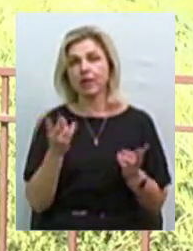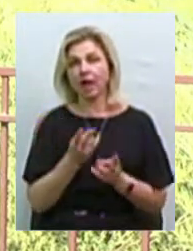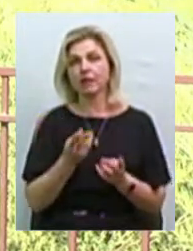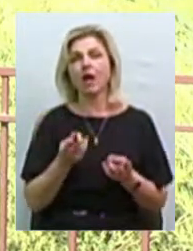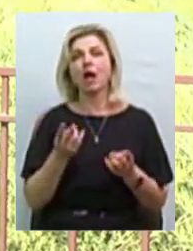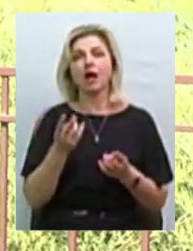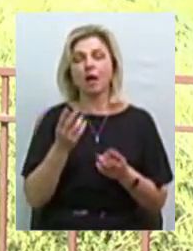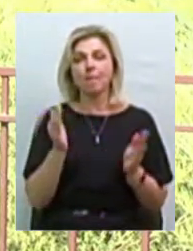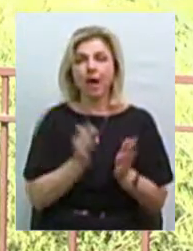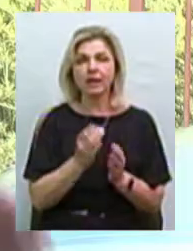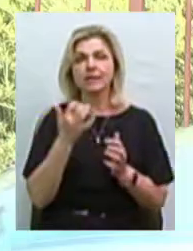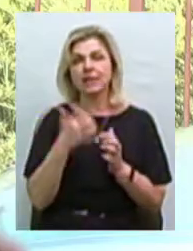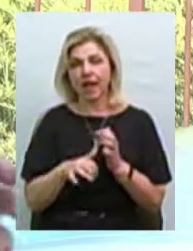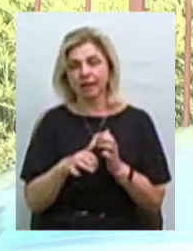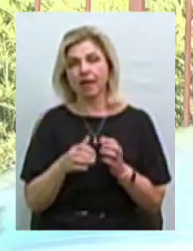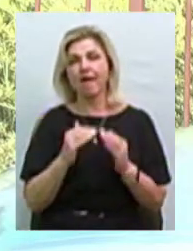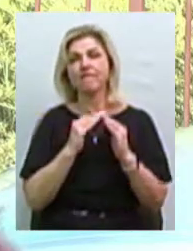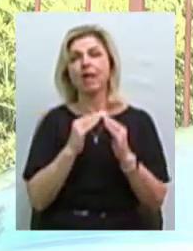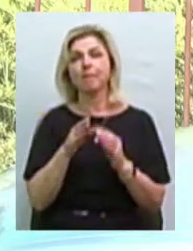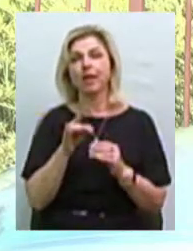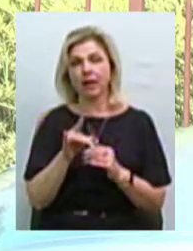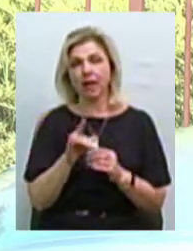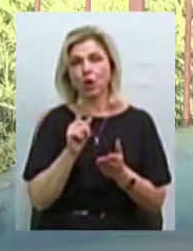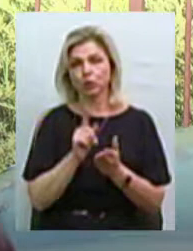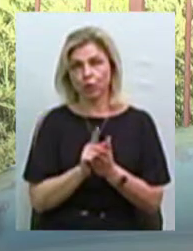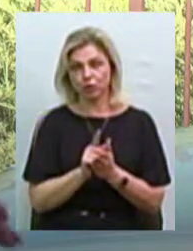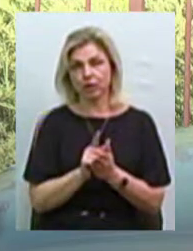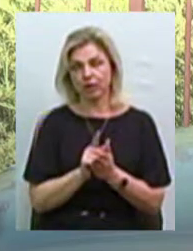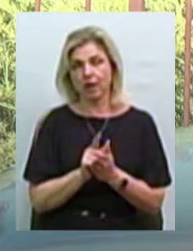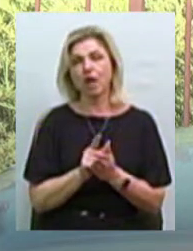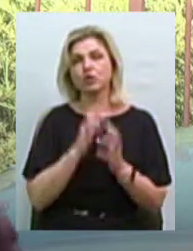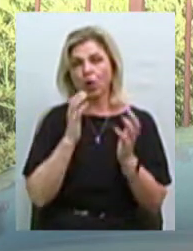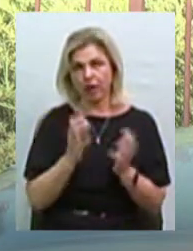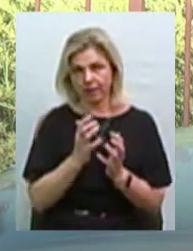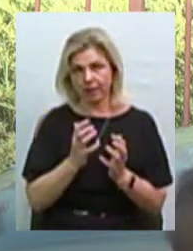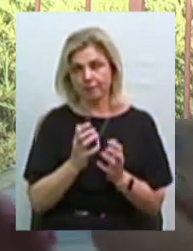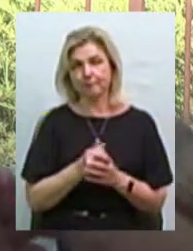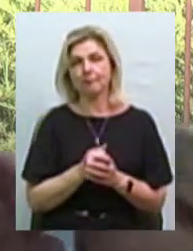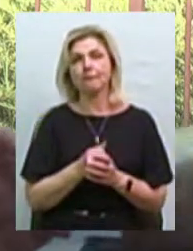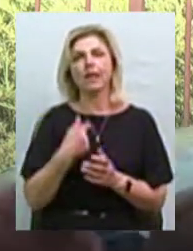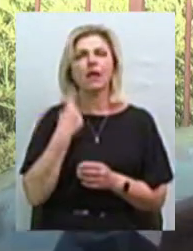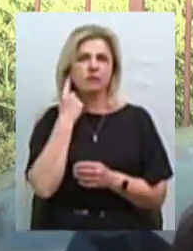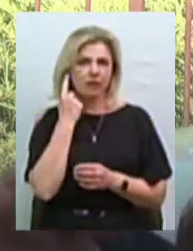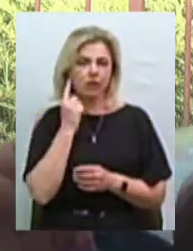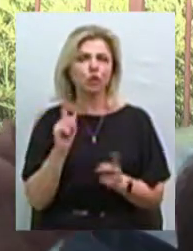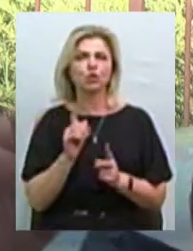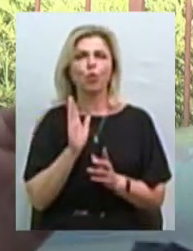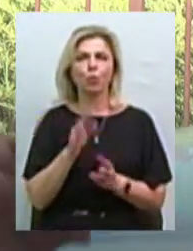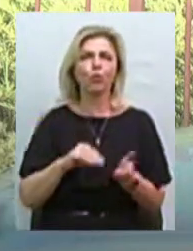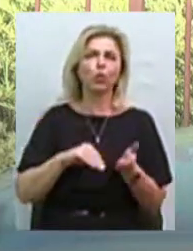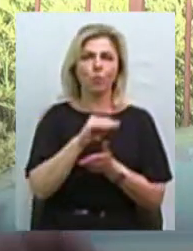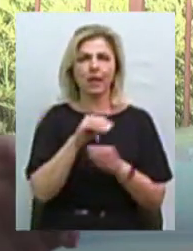малих та середніх фермерів. Я чула, що готується законопроекти про обмеження великими корпораціями,